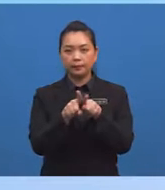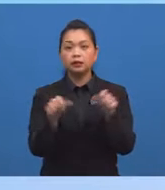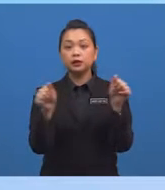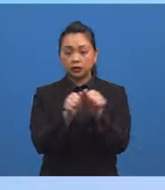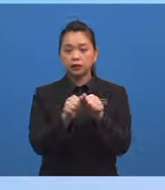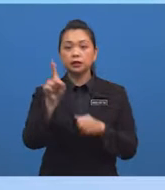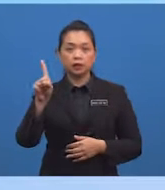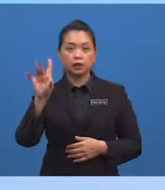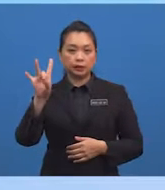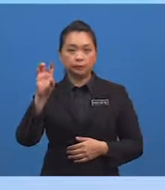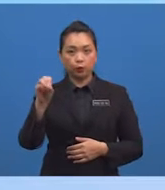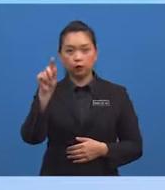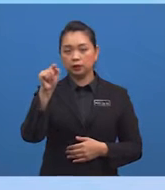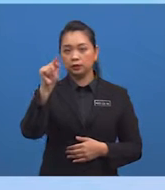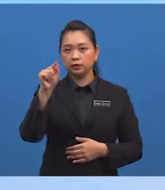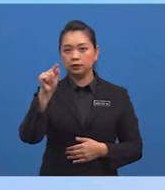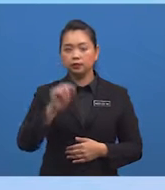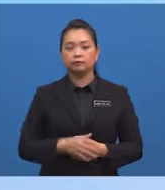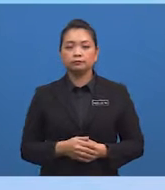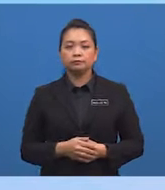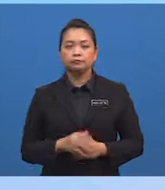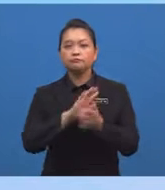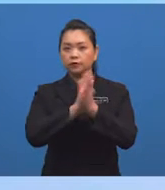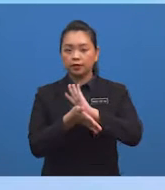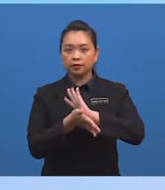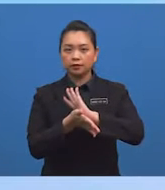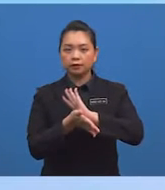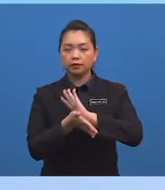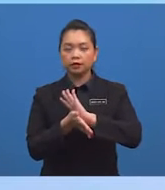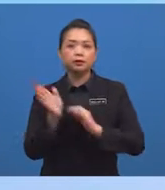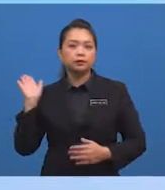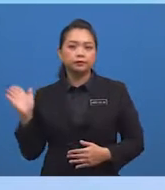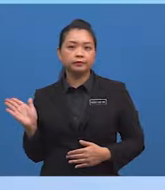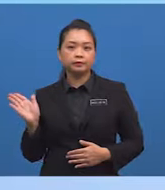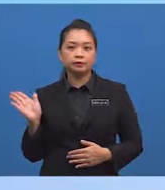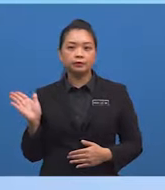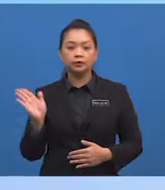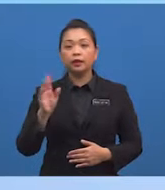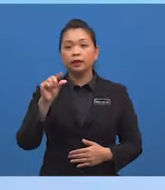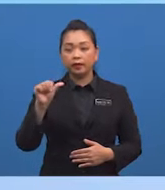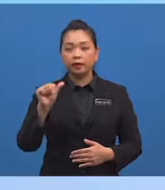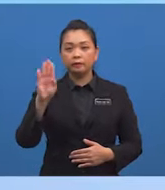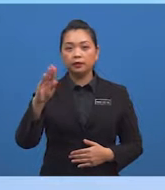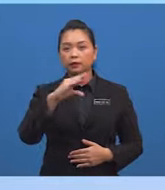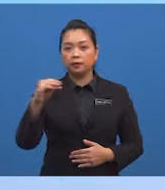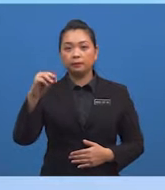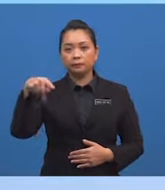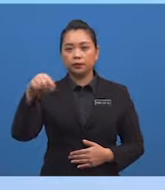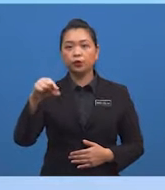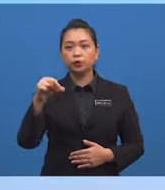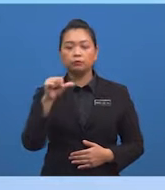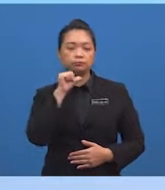dengan 180 darjah Maka, garis AB dan garis PQ